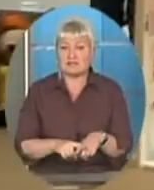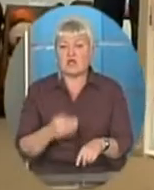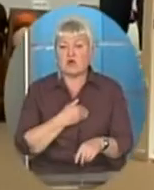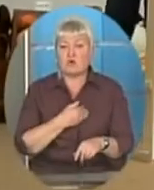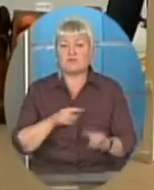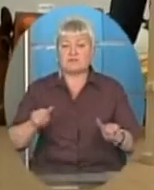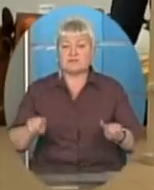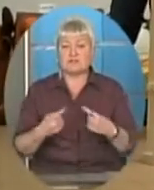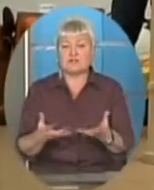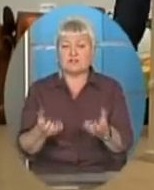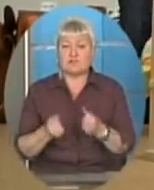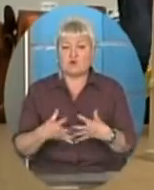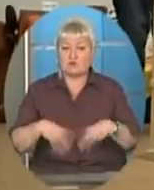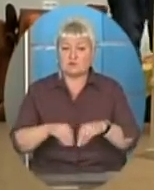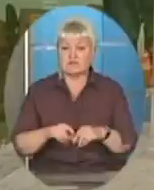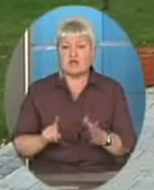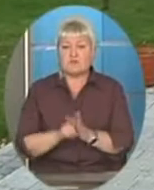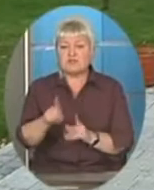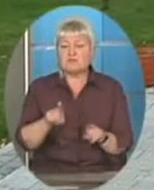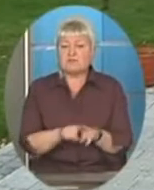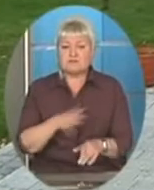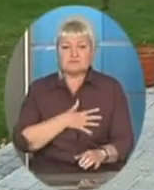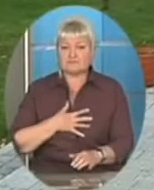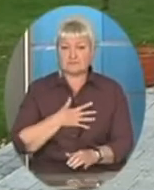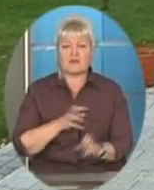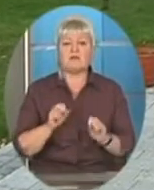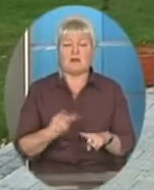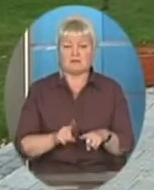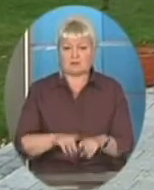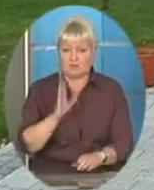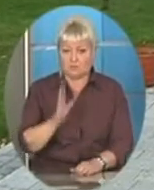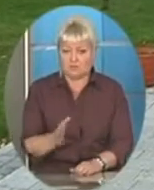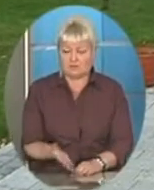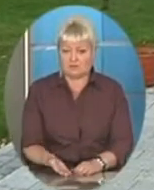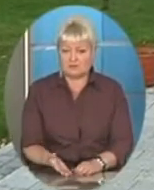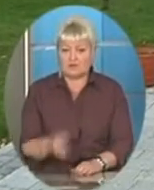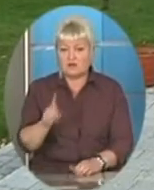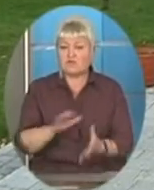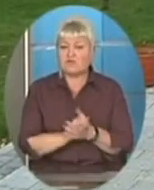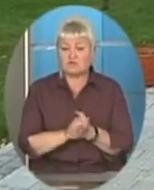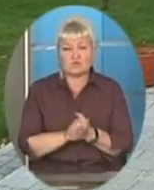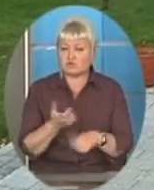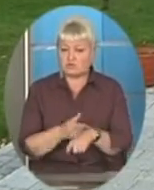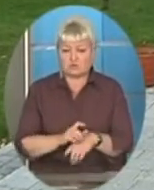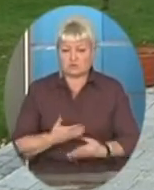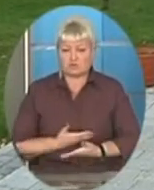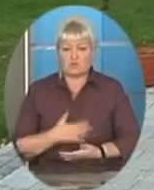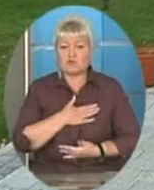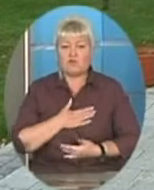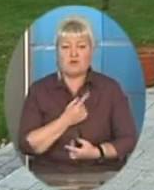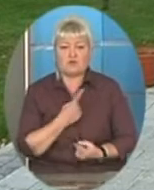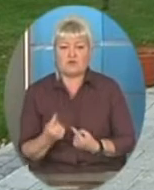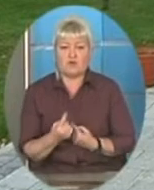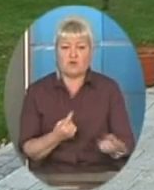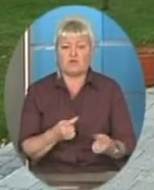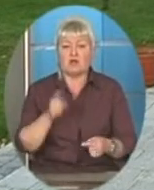створити прийом на сім'ю. Спочатку вони збентежилися, як це буде. Тому що вони дуже дружно живуть, дуже люблять один одного. І тут